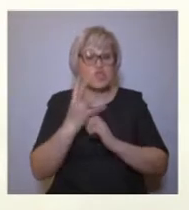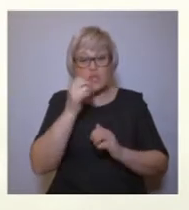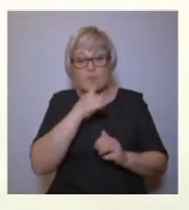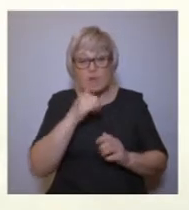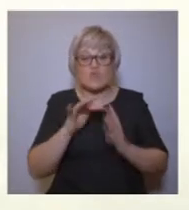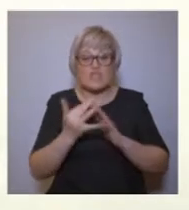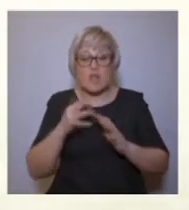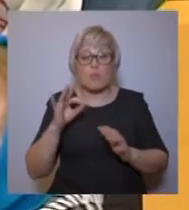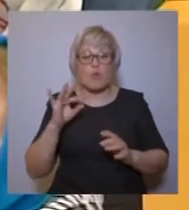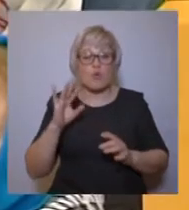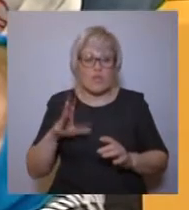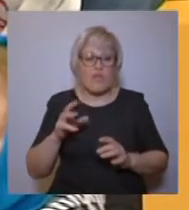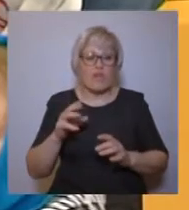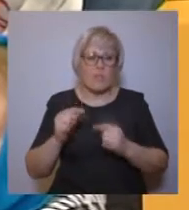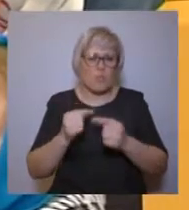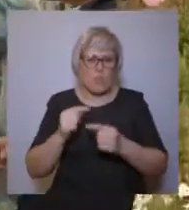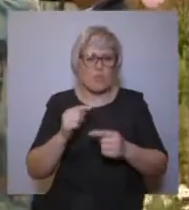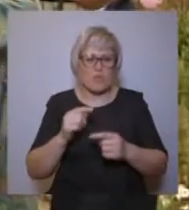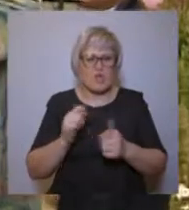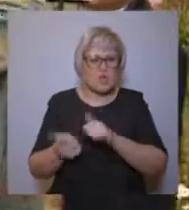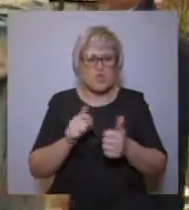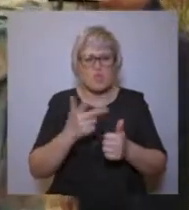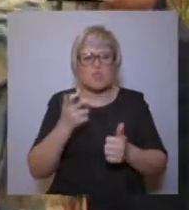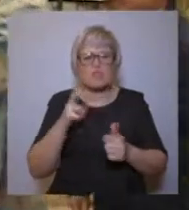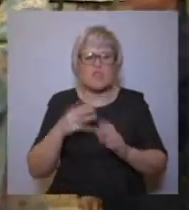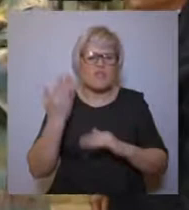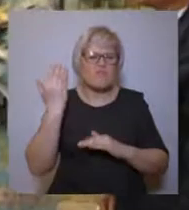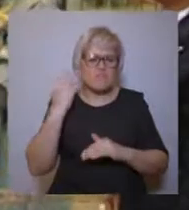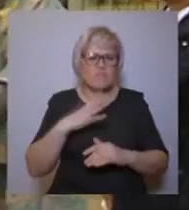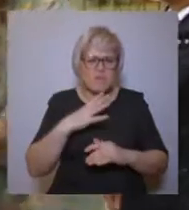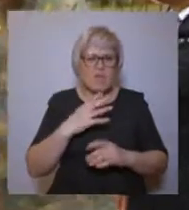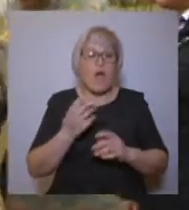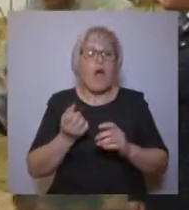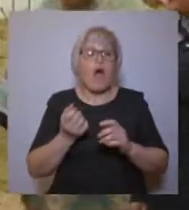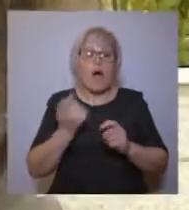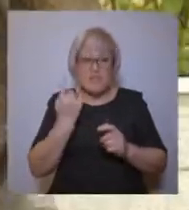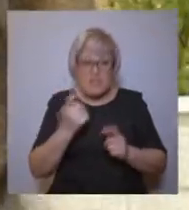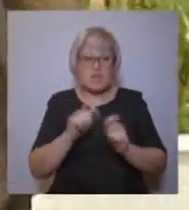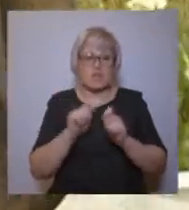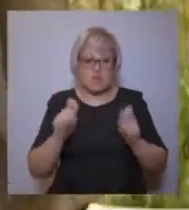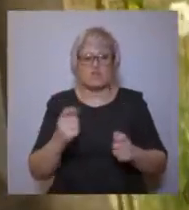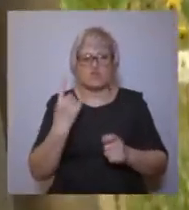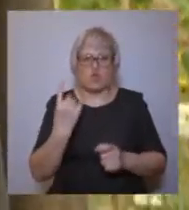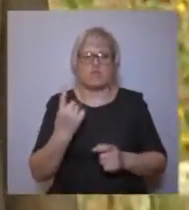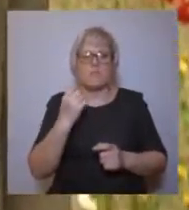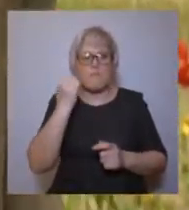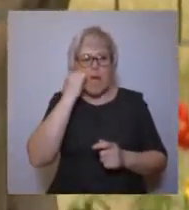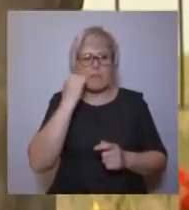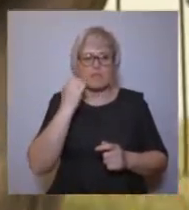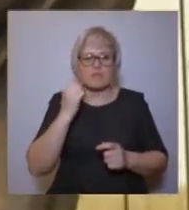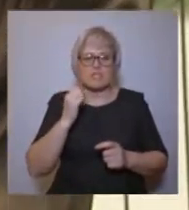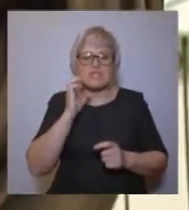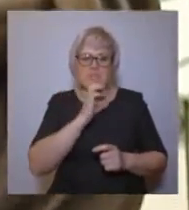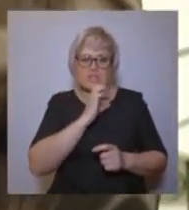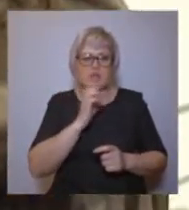300 лет назад Остяков, открыли еще один памятник сибирскому апостолу. Церковь Успения в Полновате была заложена святителям Филофеем